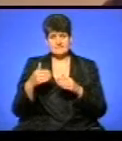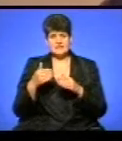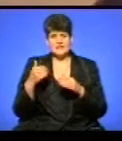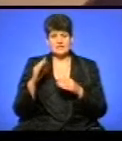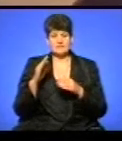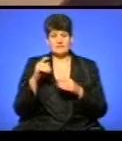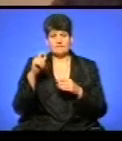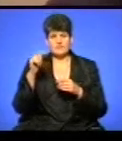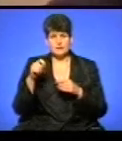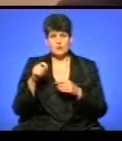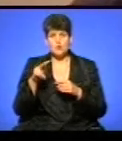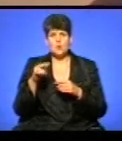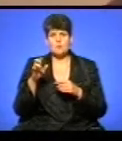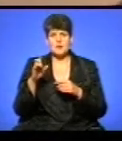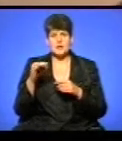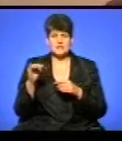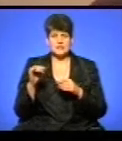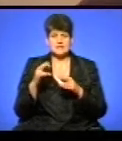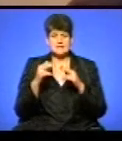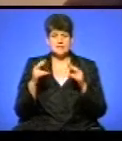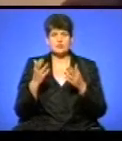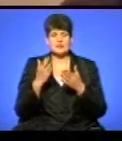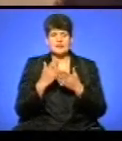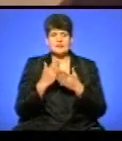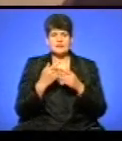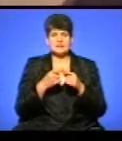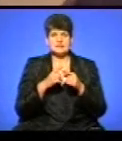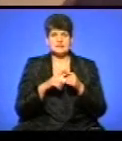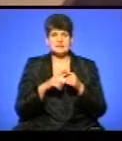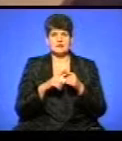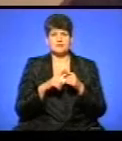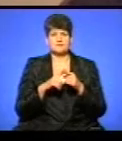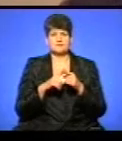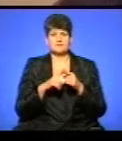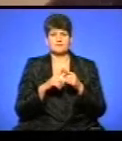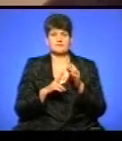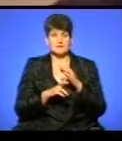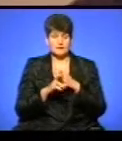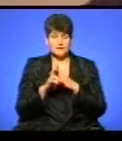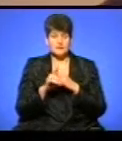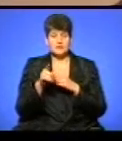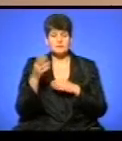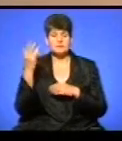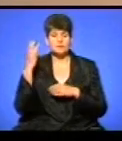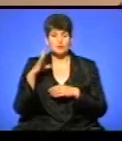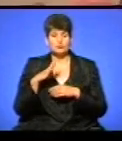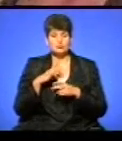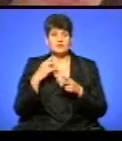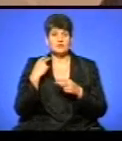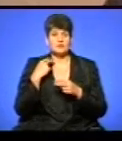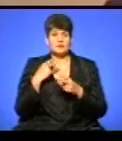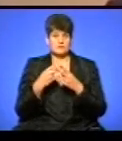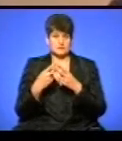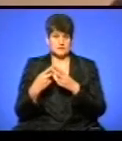адже в Люблінському замку, там, де є каплиця, в свій час була в'язниця. І от коли була в'язниця, всі